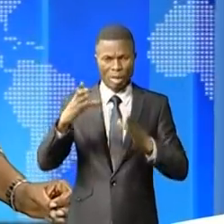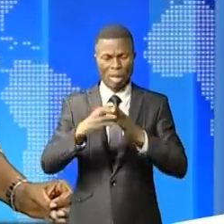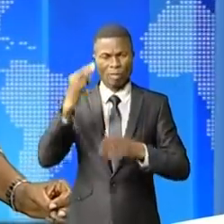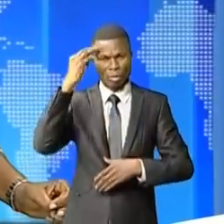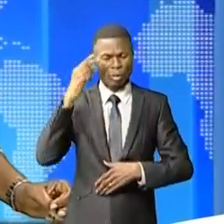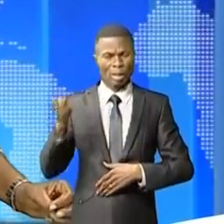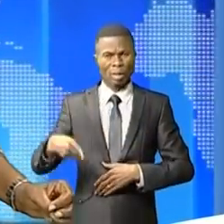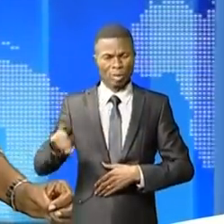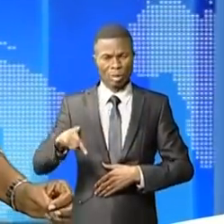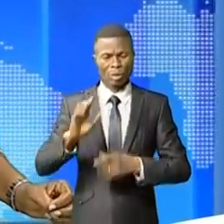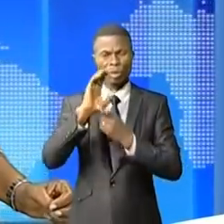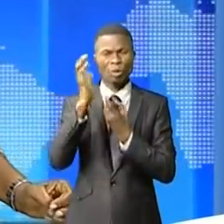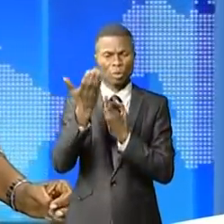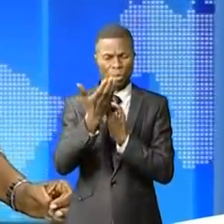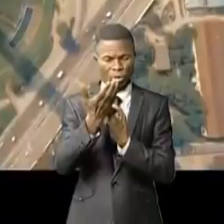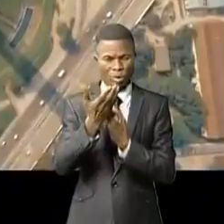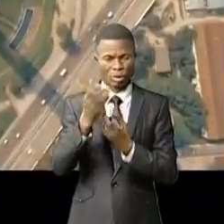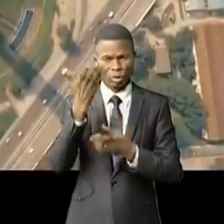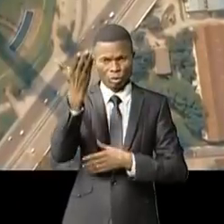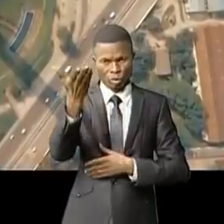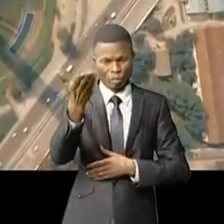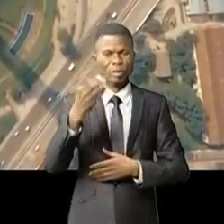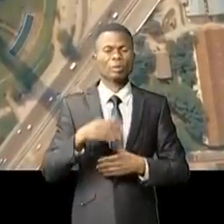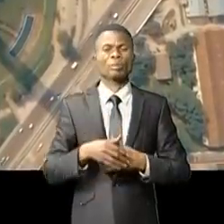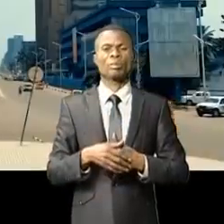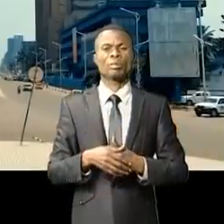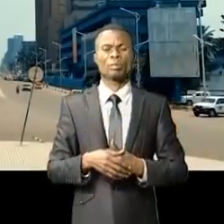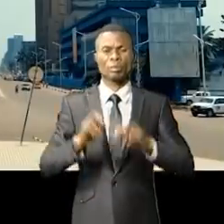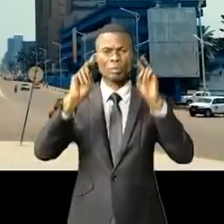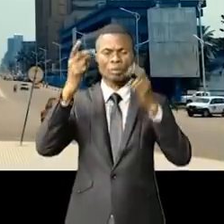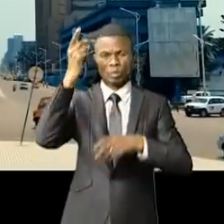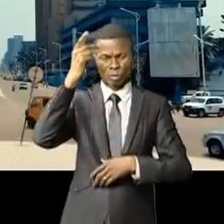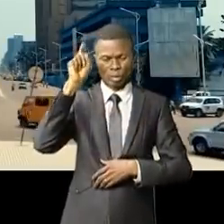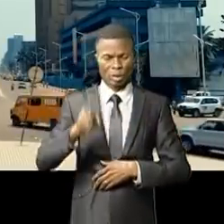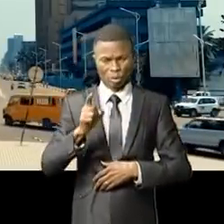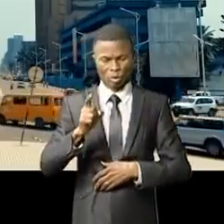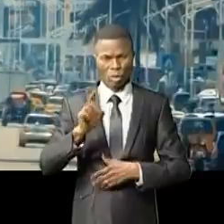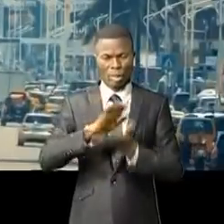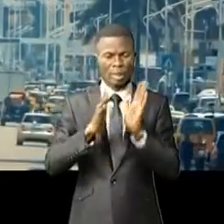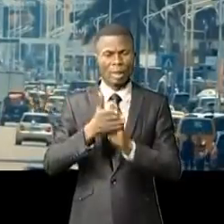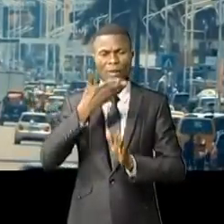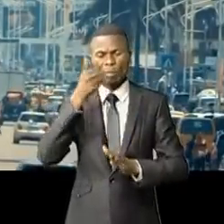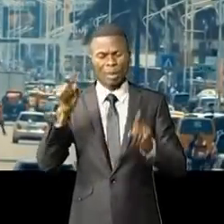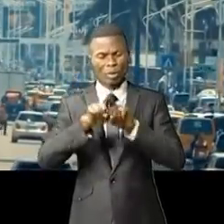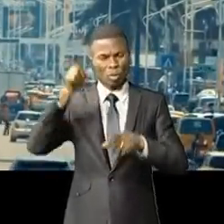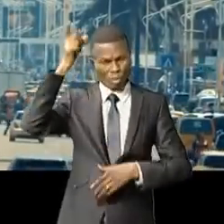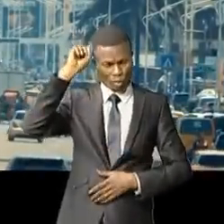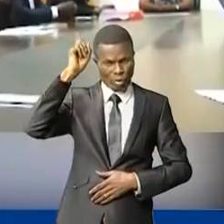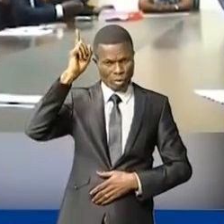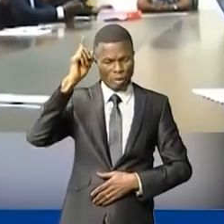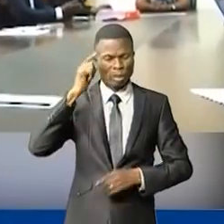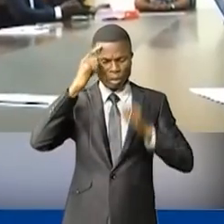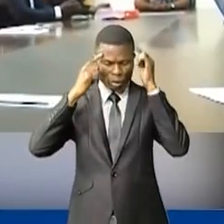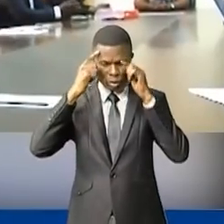ministre provincial de la culture et art. La vie de Kinshasa doit revêtir sa plus belle robe d'attente. C'est le